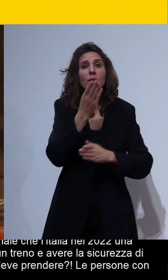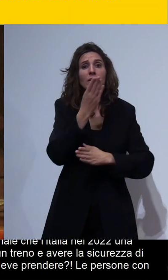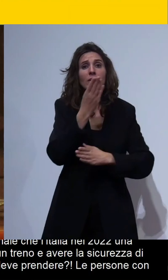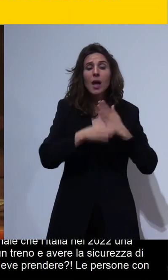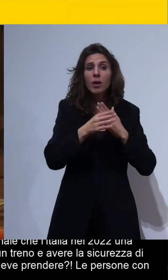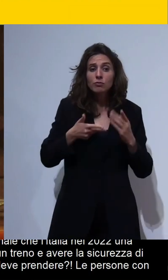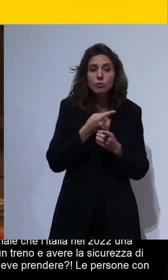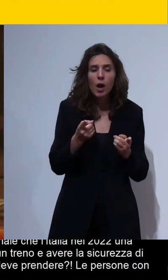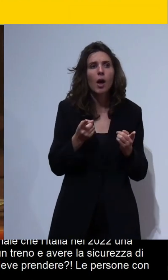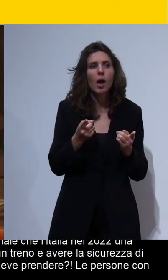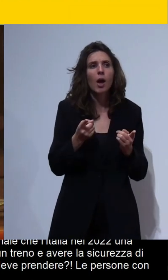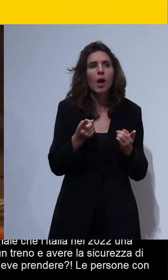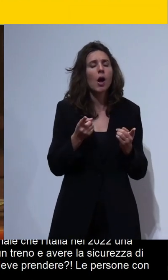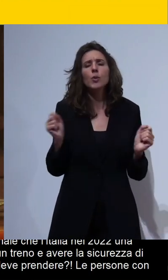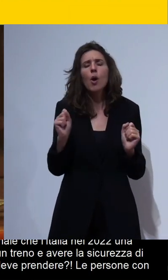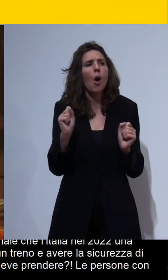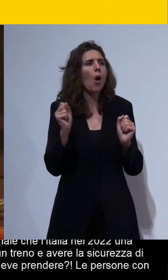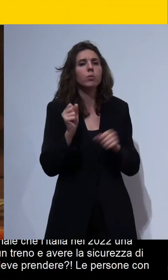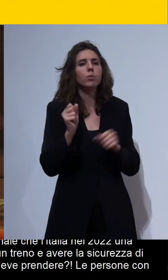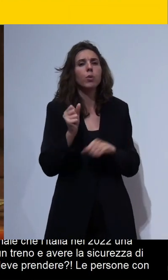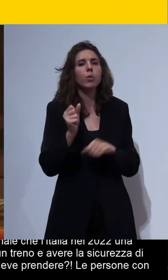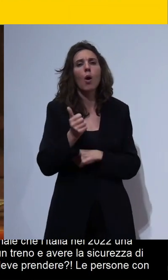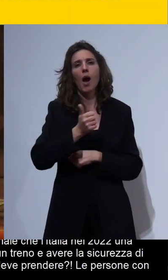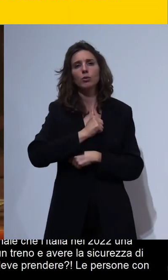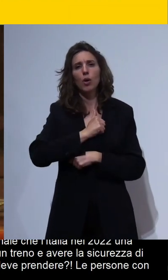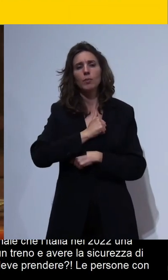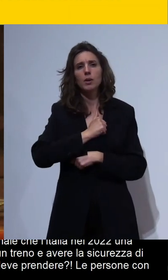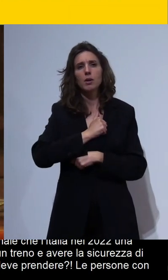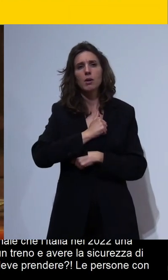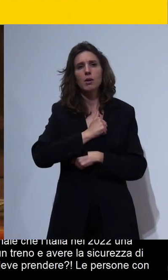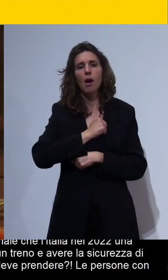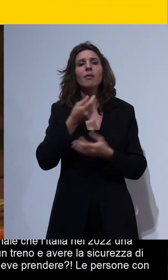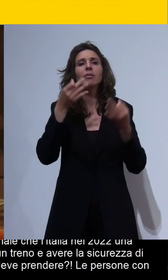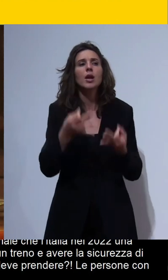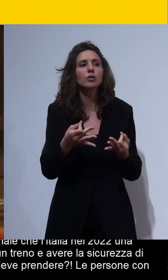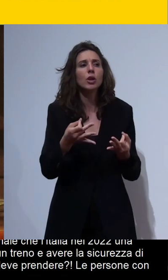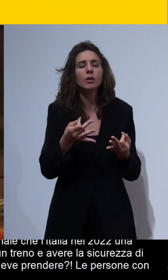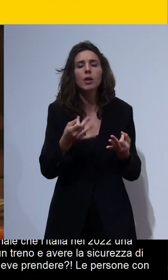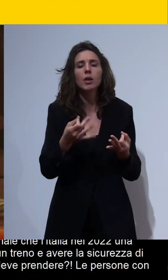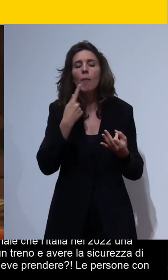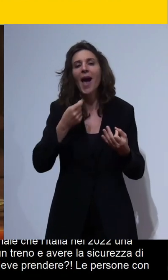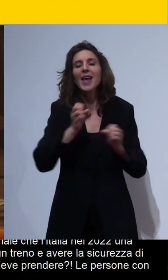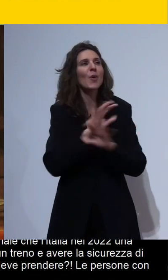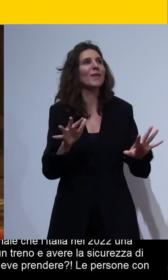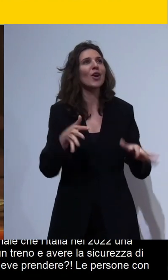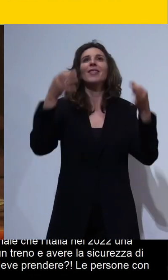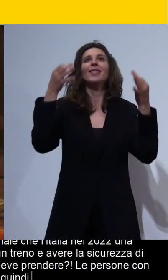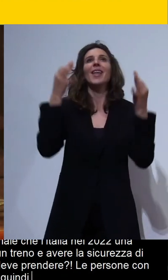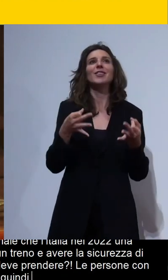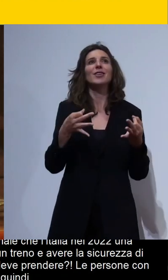avere l'autonomia di decidere l'attimo fungente e quindi già